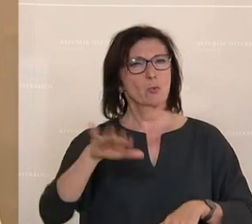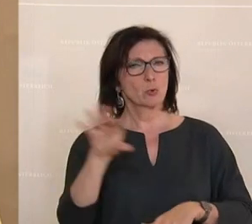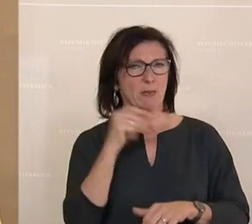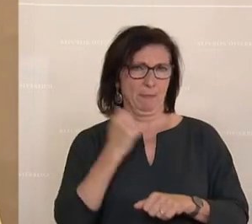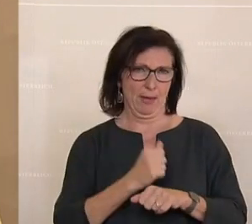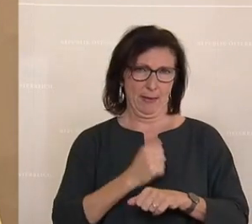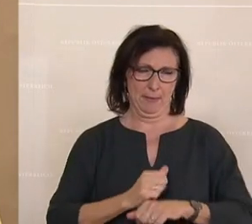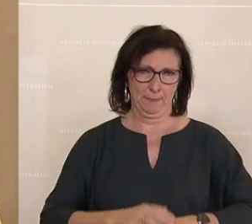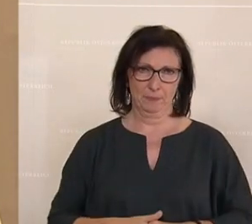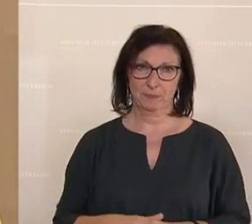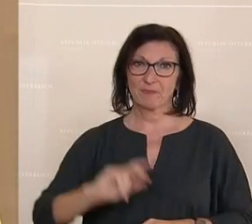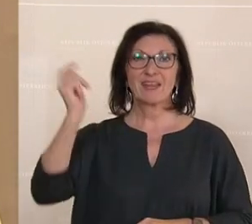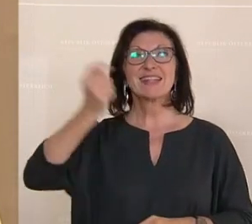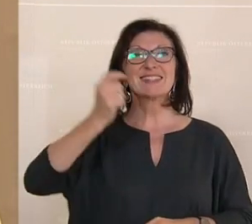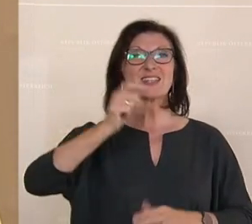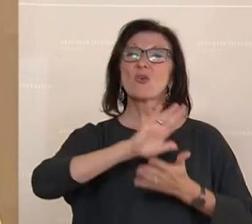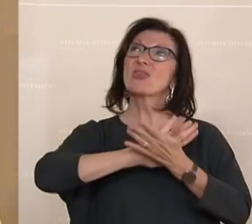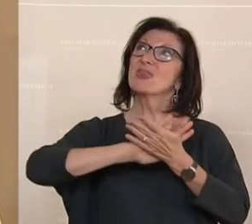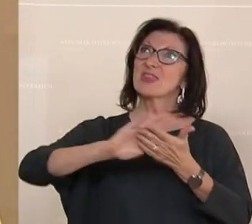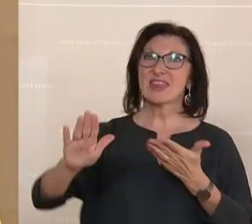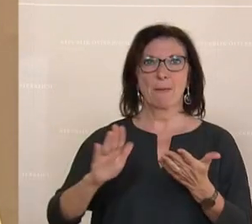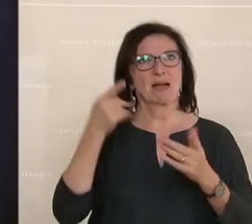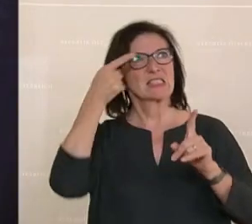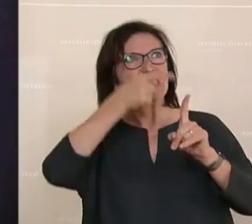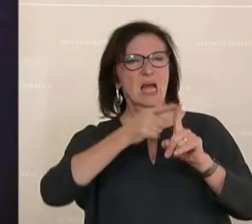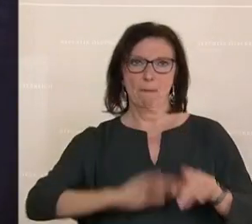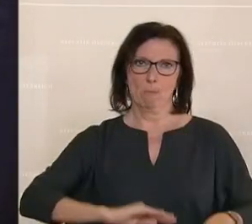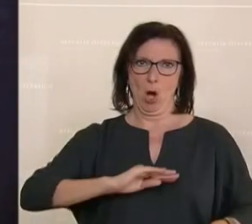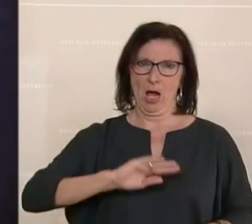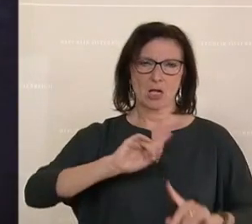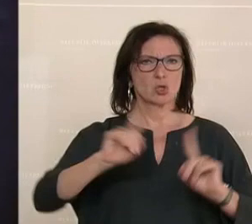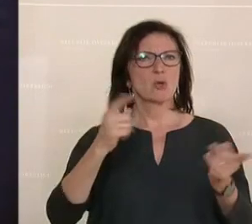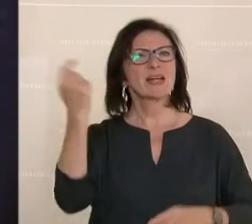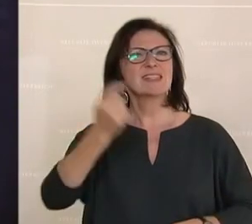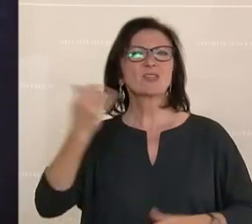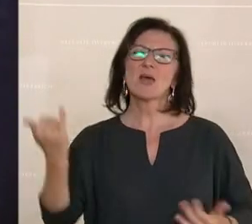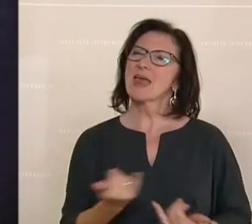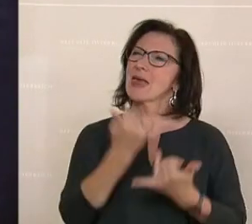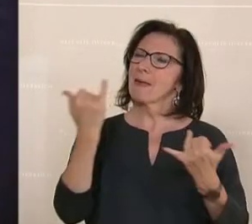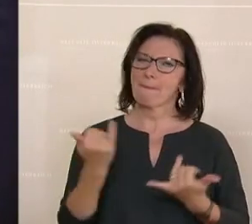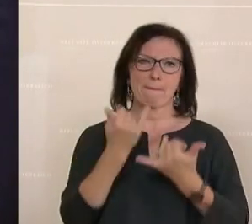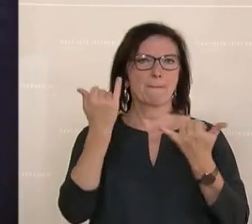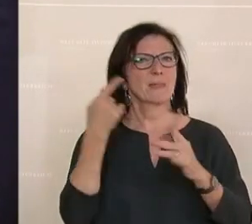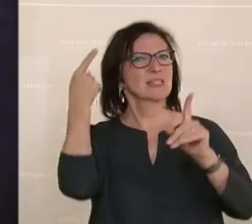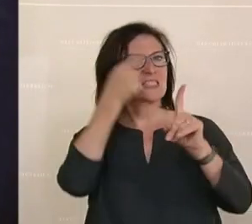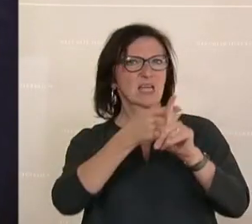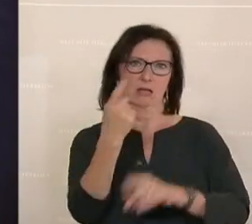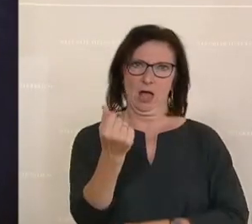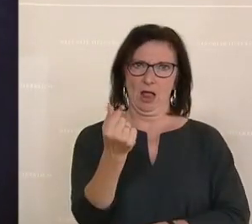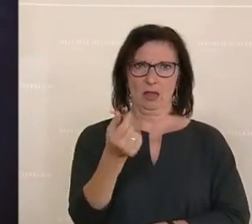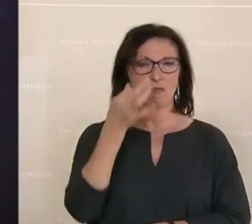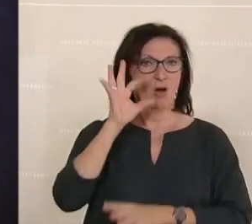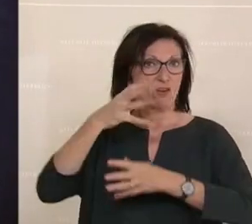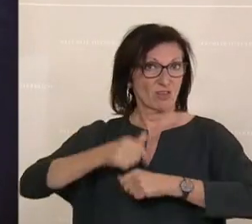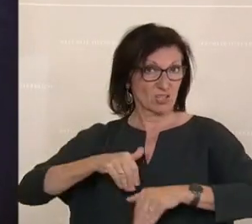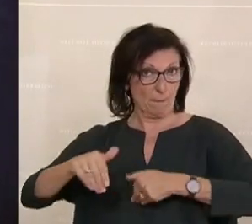Es geht bei den Sanktionen nie um Moral. Es geht immer um Geld. Nun, die Frau Verfassungsministerin Edtstadler betreibt sie